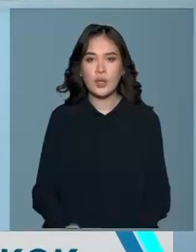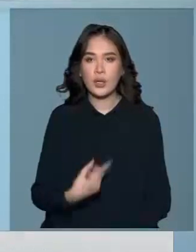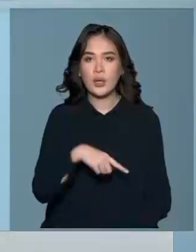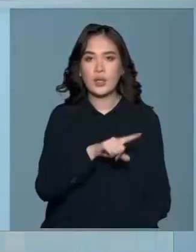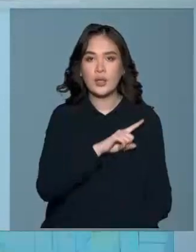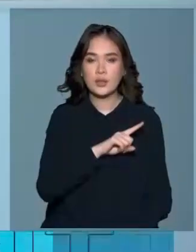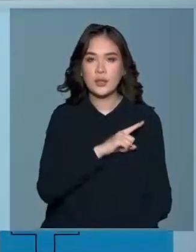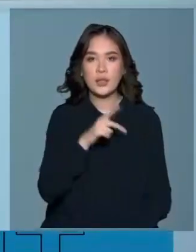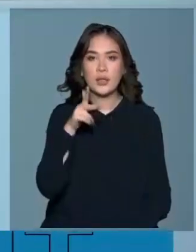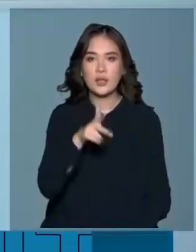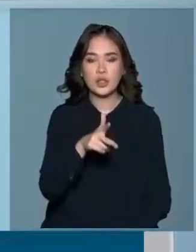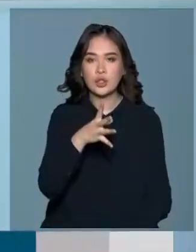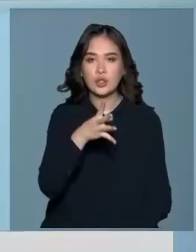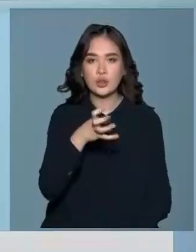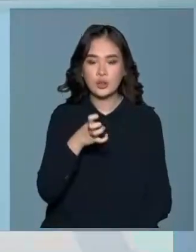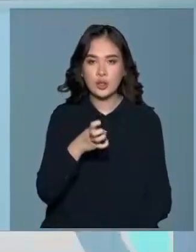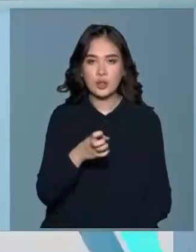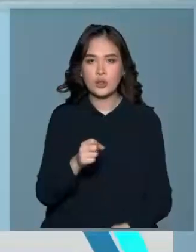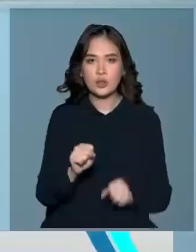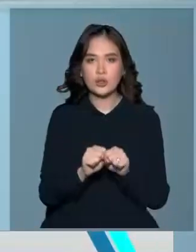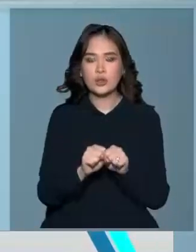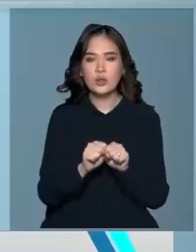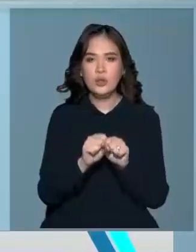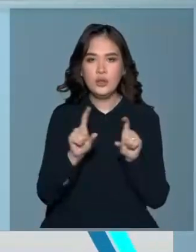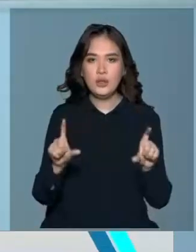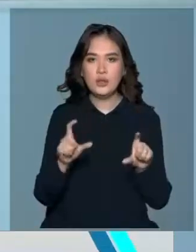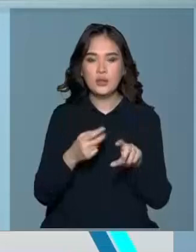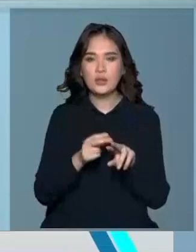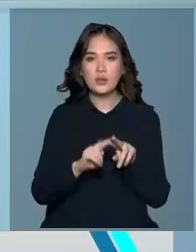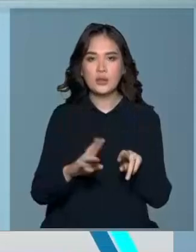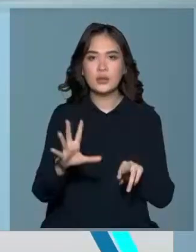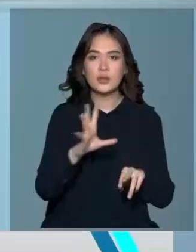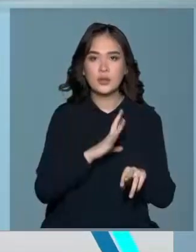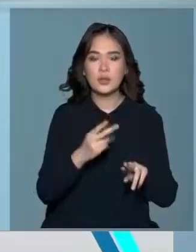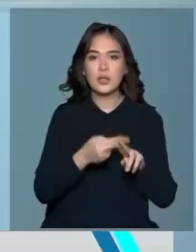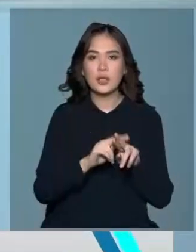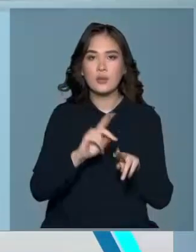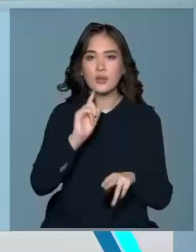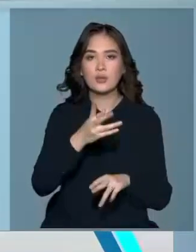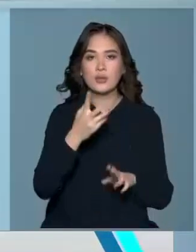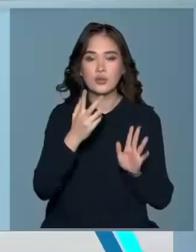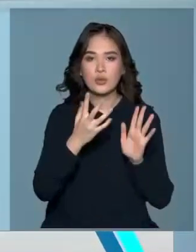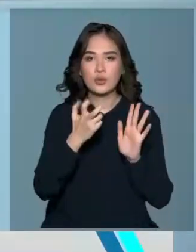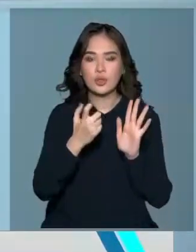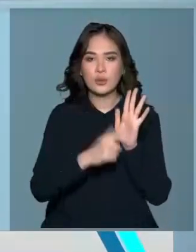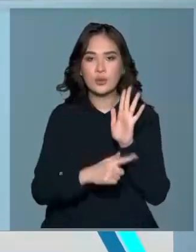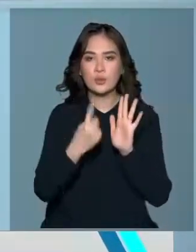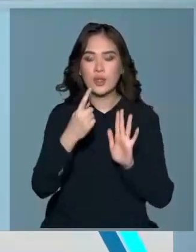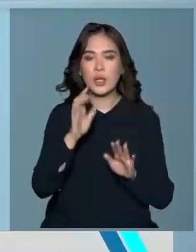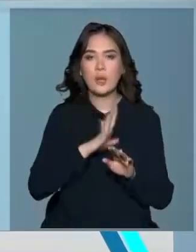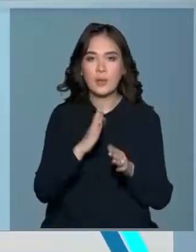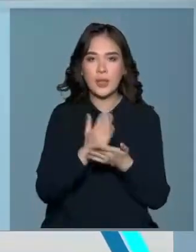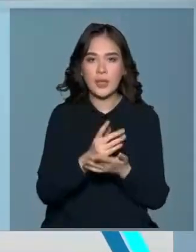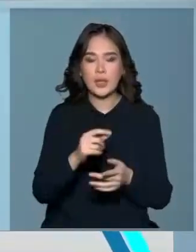Бүгінде 3400 мектеппен 1371 балабақшаның лицензиясы бар.